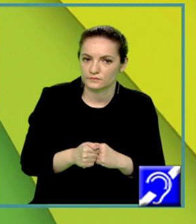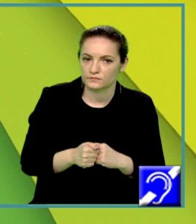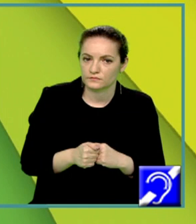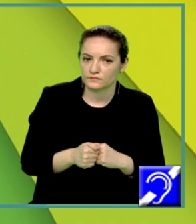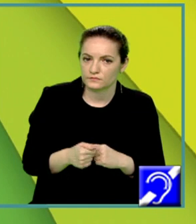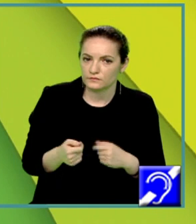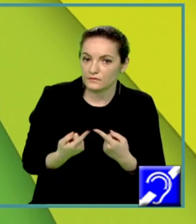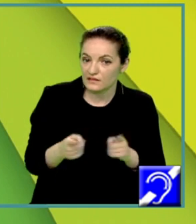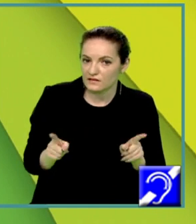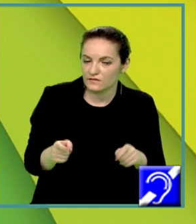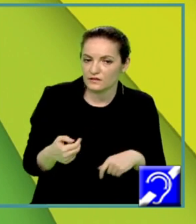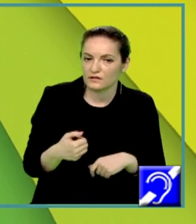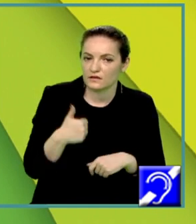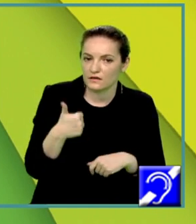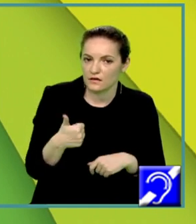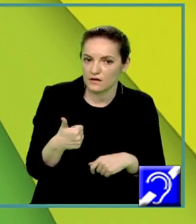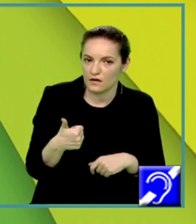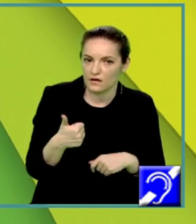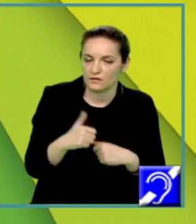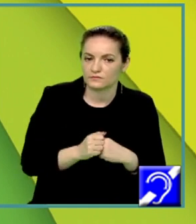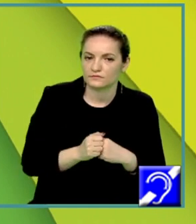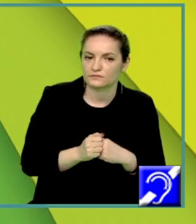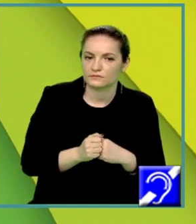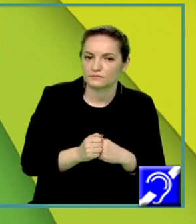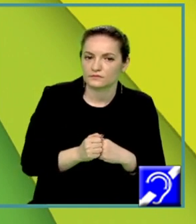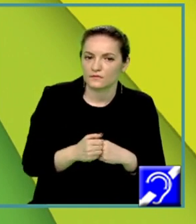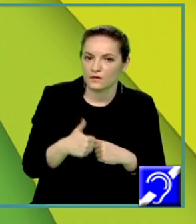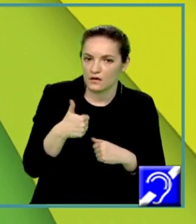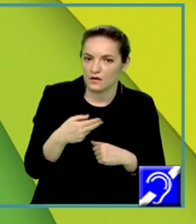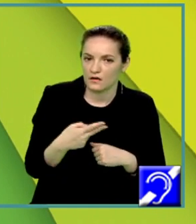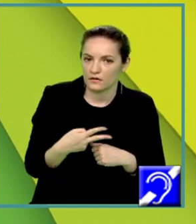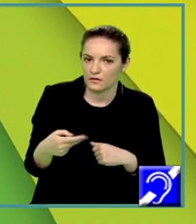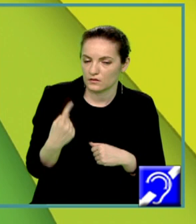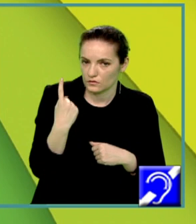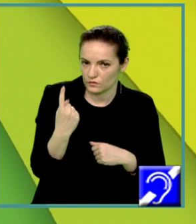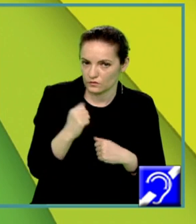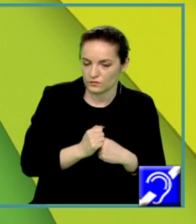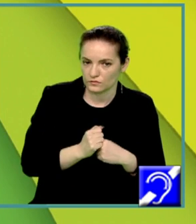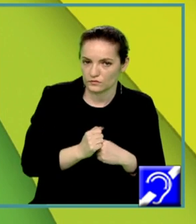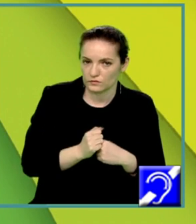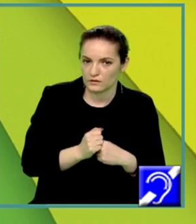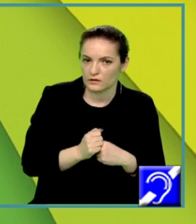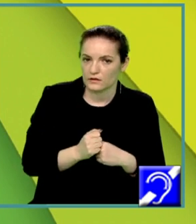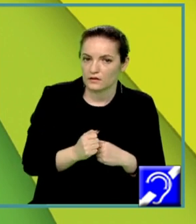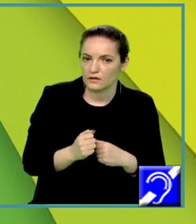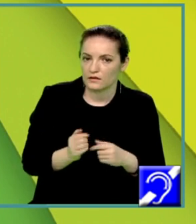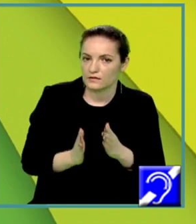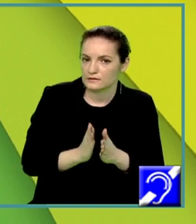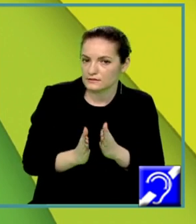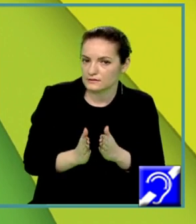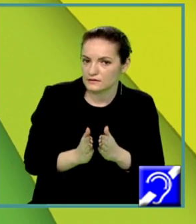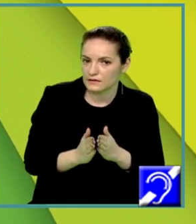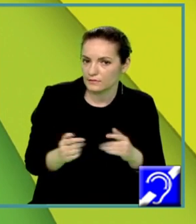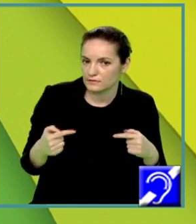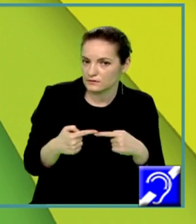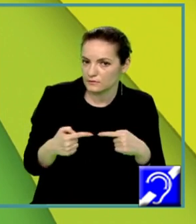între rădăcini, a-ul meu este 1 pozitiv, semn contrar negativ și